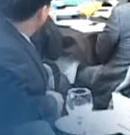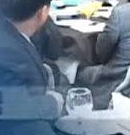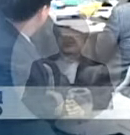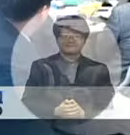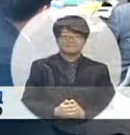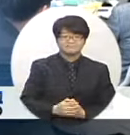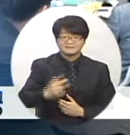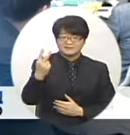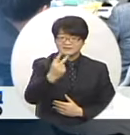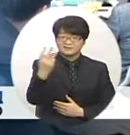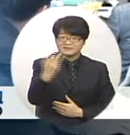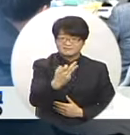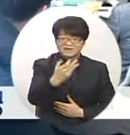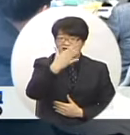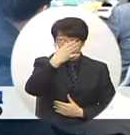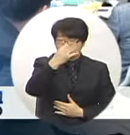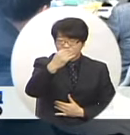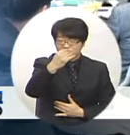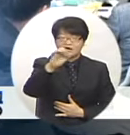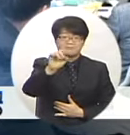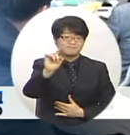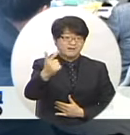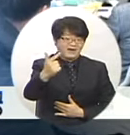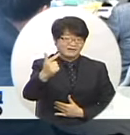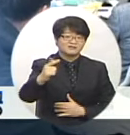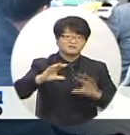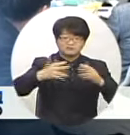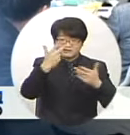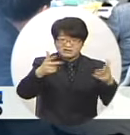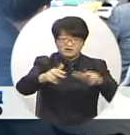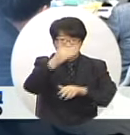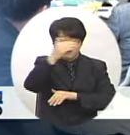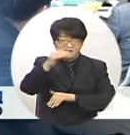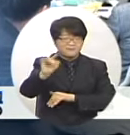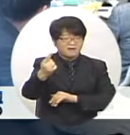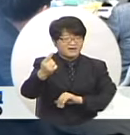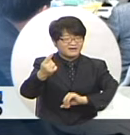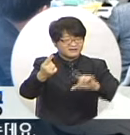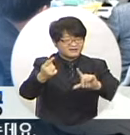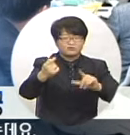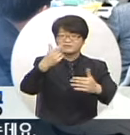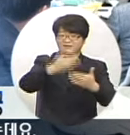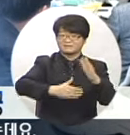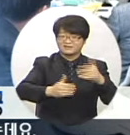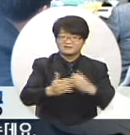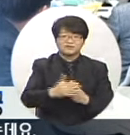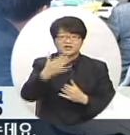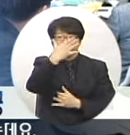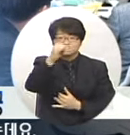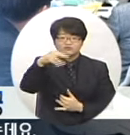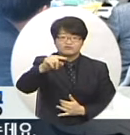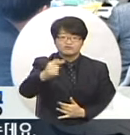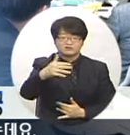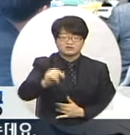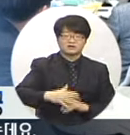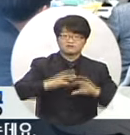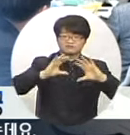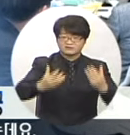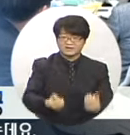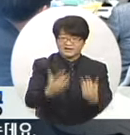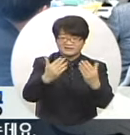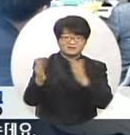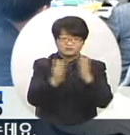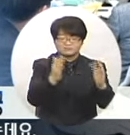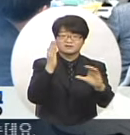2013 순천만 국제정원박람회가 100일도 채 닮지 않았습니다. 순천시는 국제적 행사 준비에 박차를